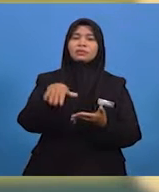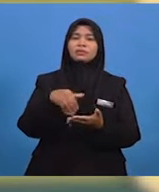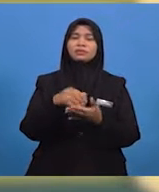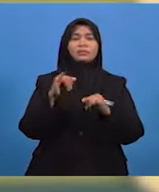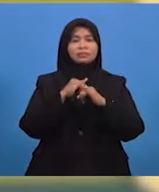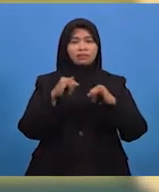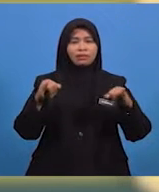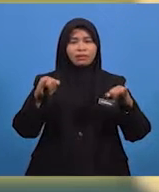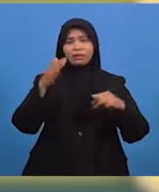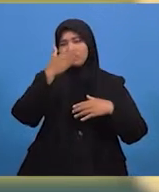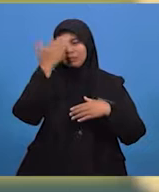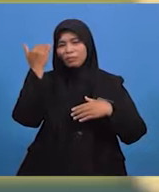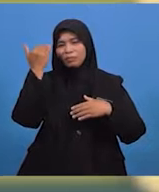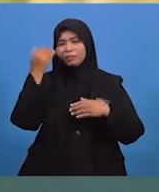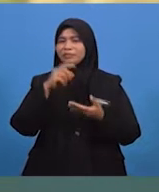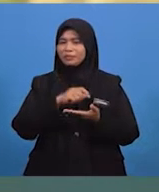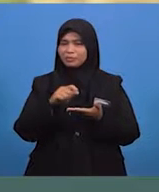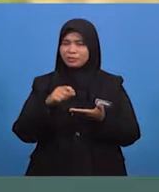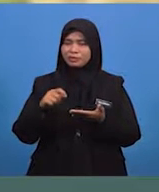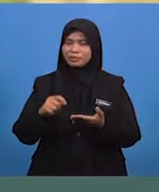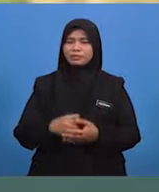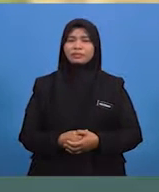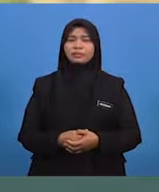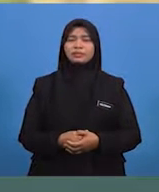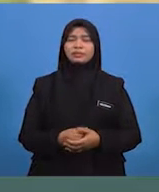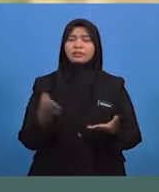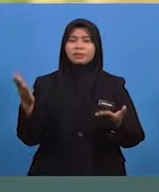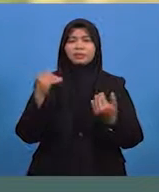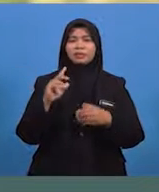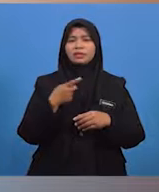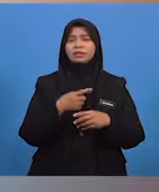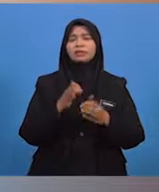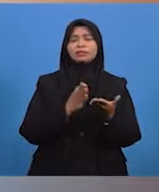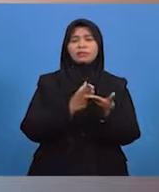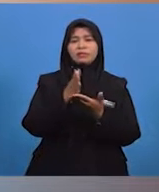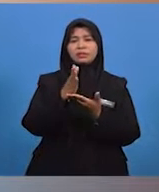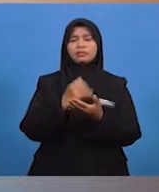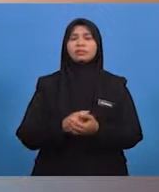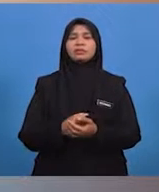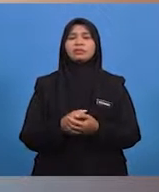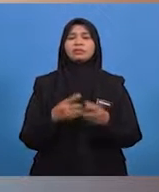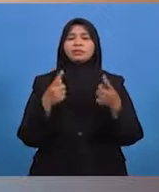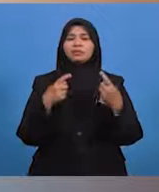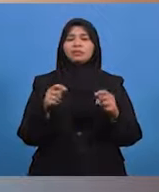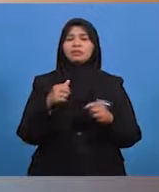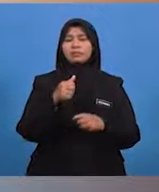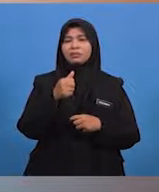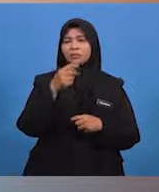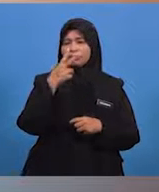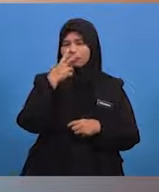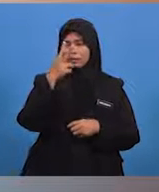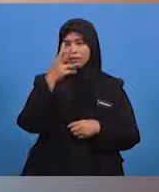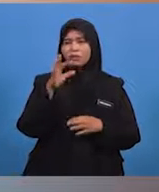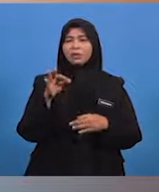jangan lupa ya membuat catatan. Okey, mari kita teruskan. Cuba anda perhatikan